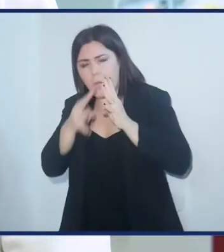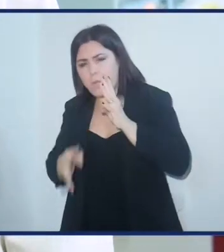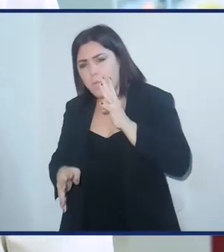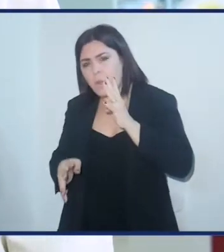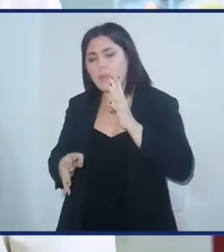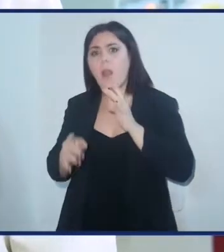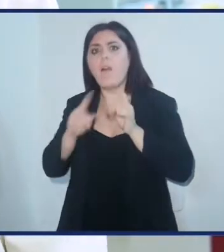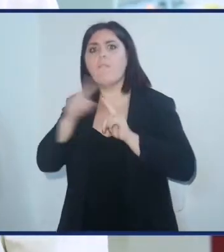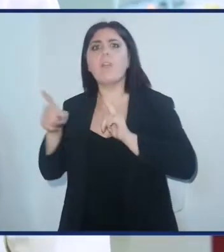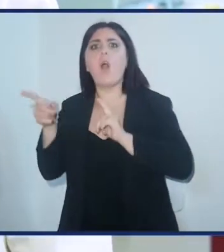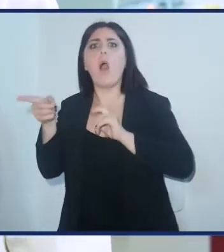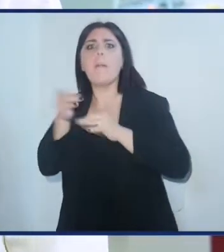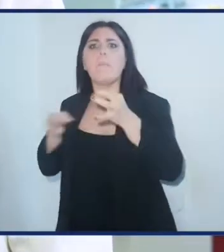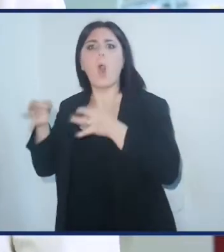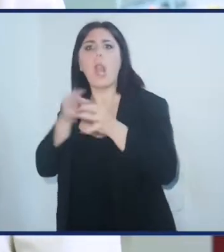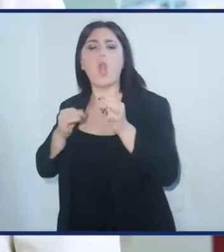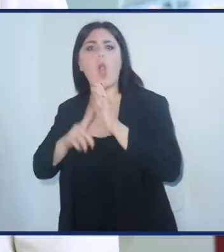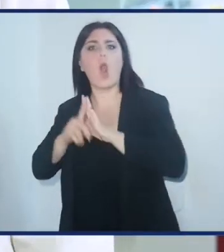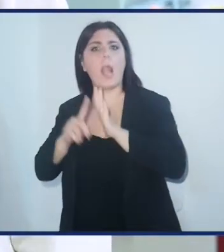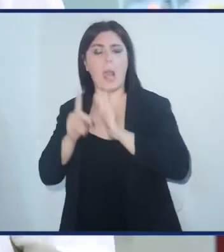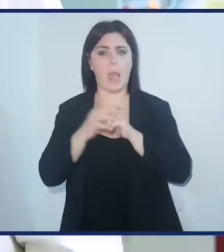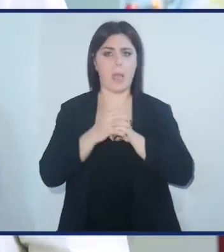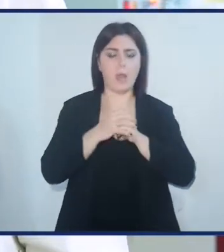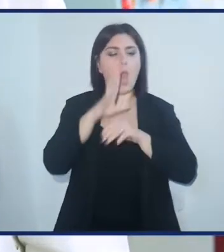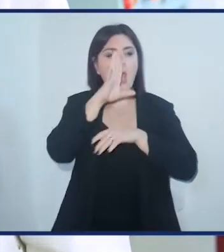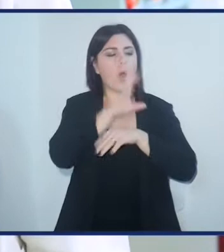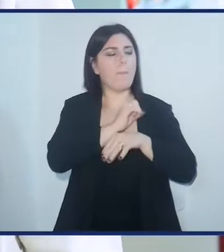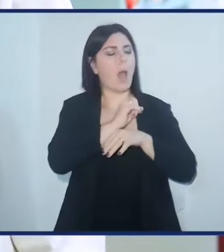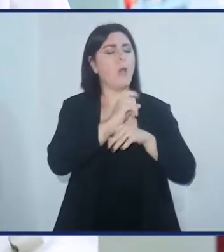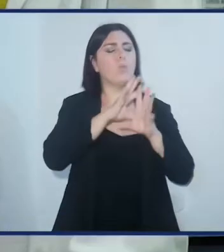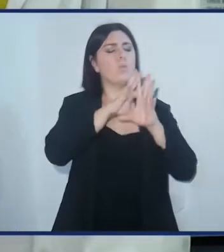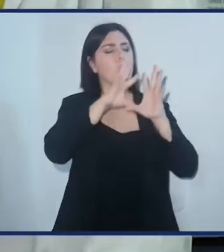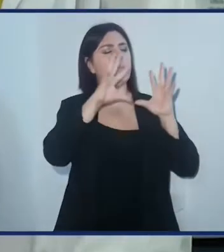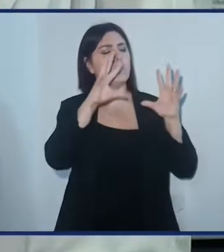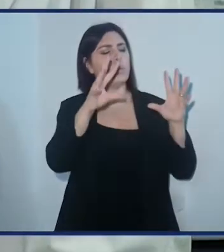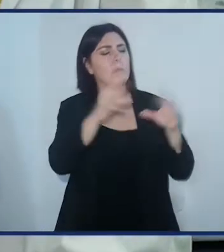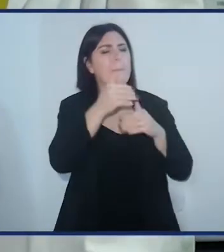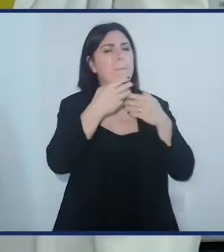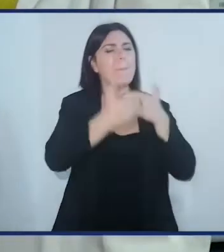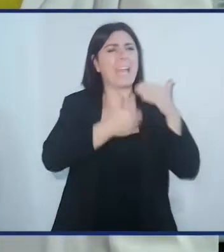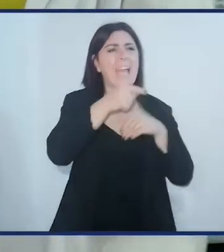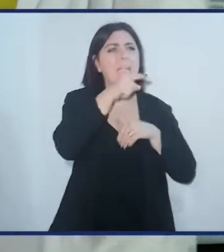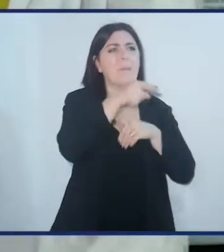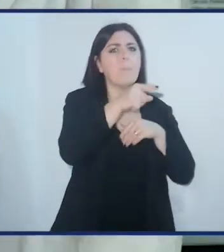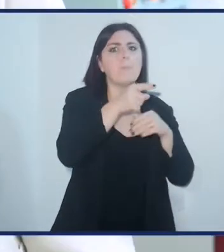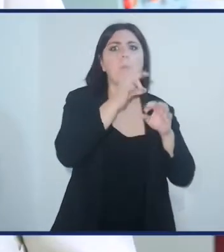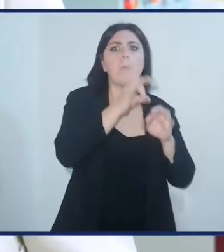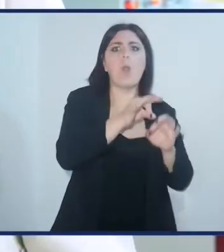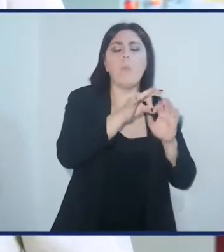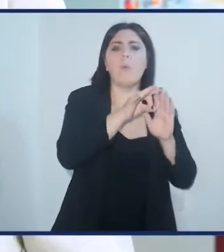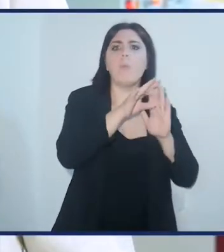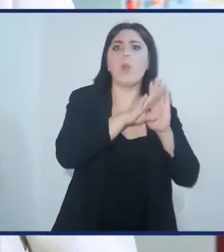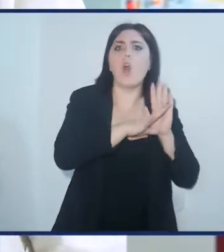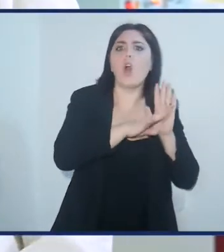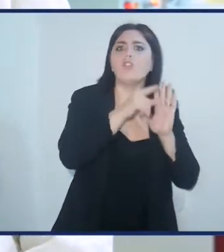livello molecolare, quindi arriviamo a comprendere tutti i meccanismi che sono alla base dei processi vitali di questi